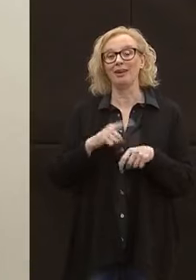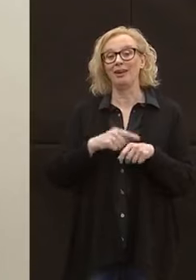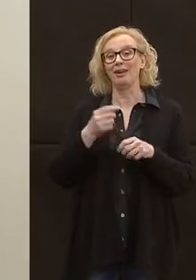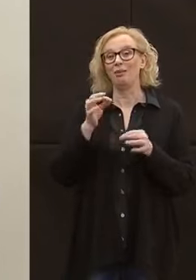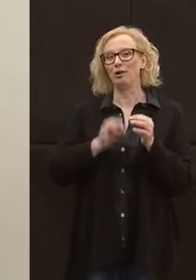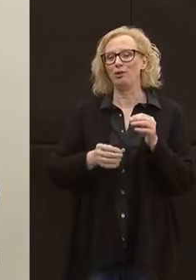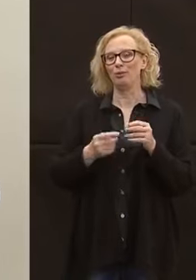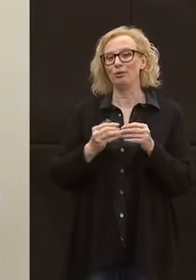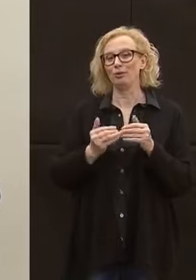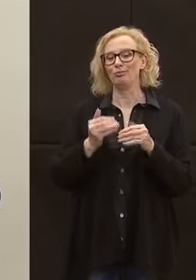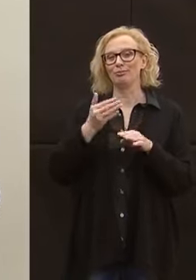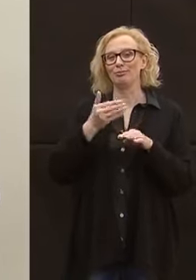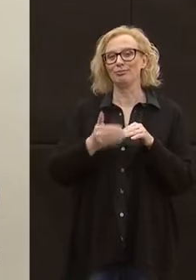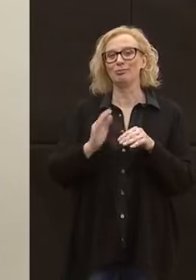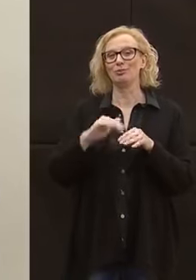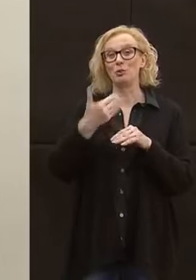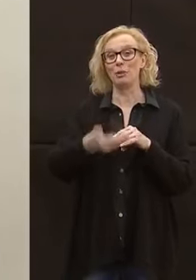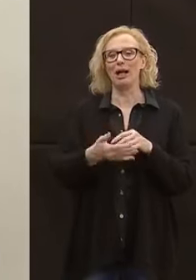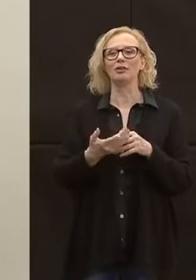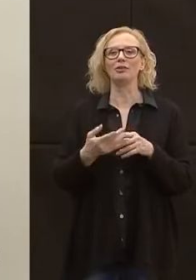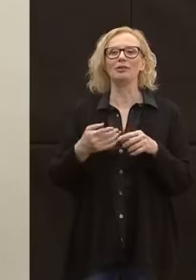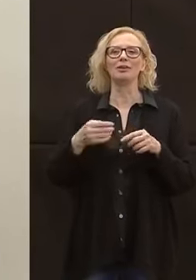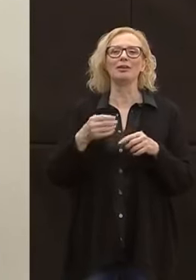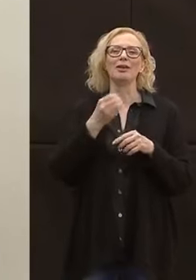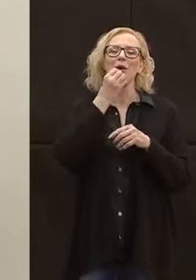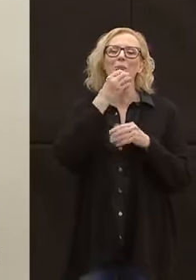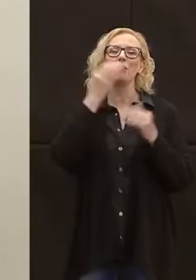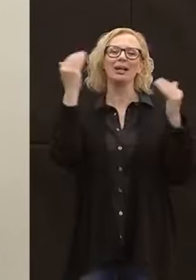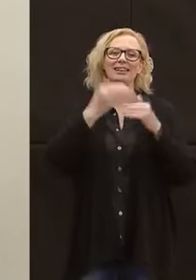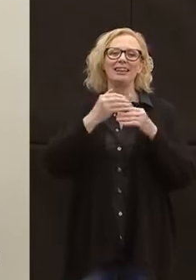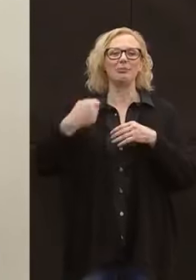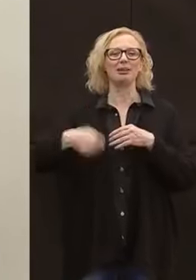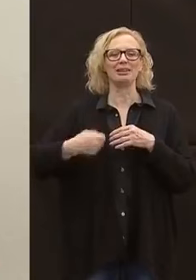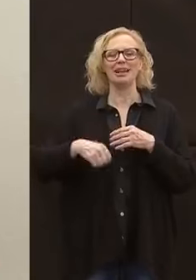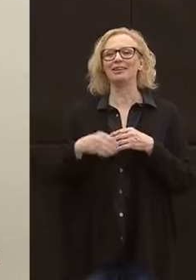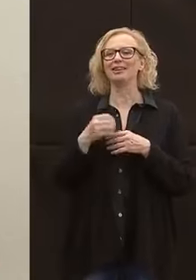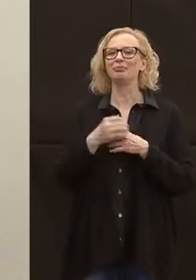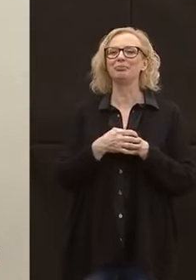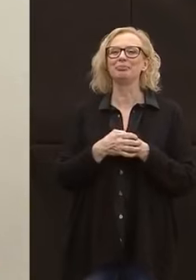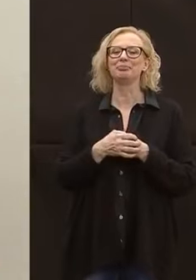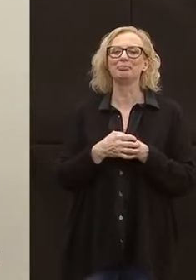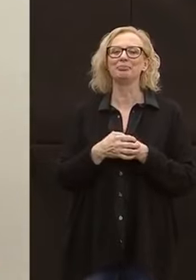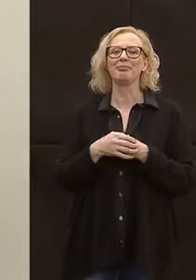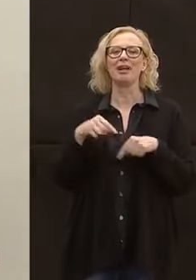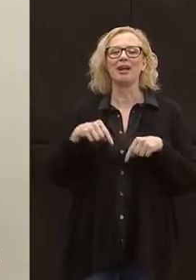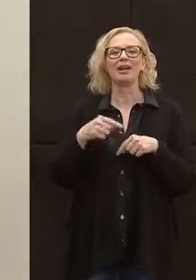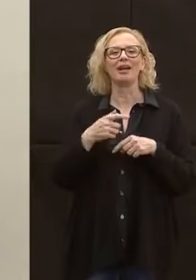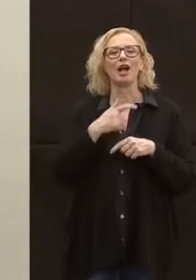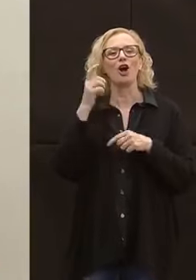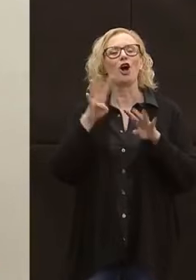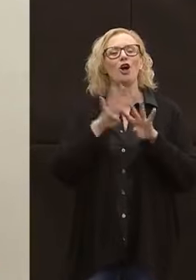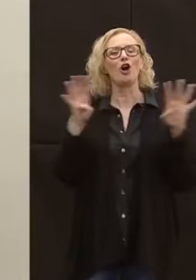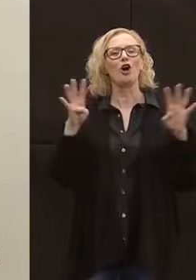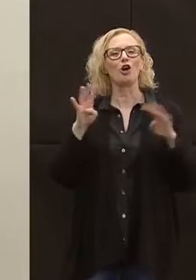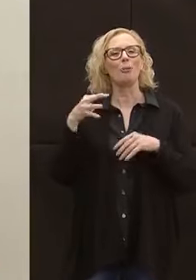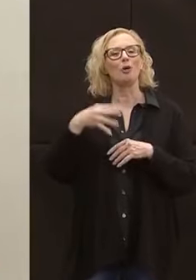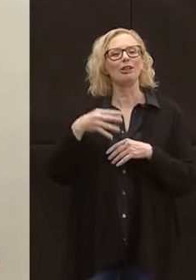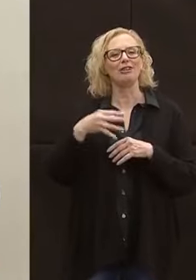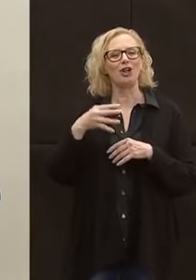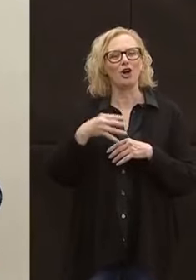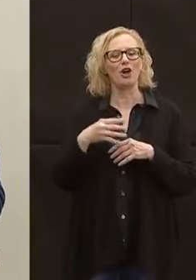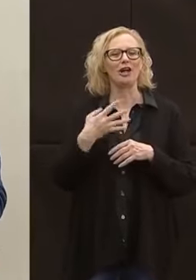avevamo detto le 19, direi di chiudere qui Presidente. Va bene, buonasera a tutti. Buonasera, ci lasciamo allora con le note del coro Montevignol, la